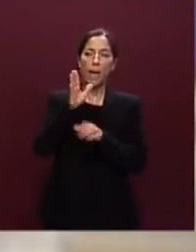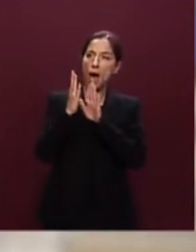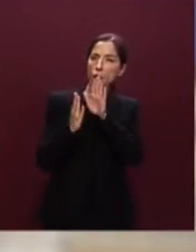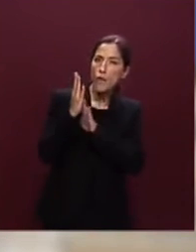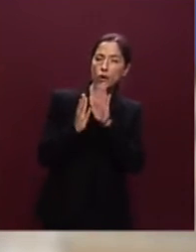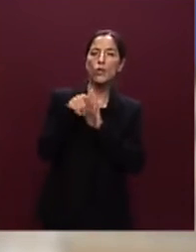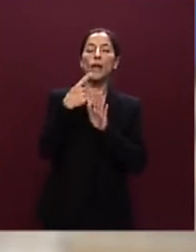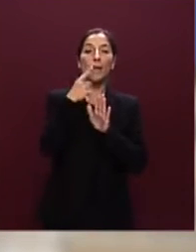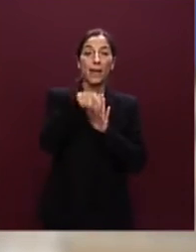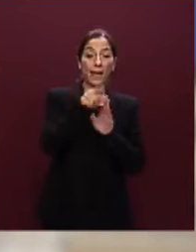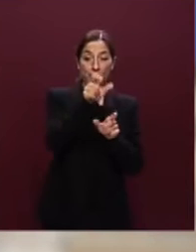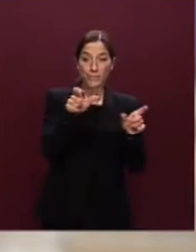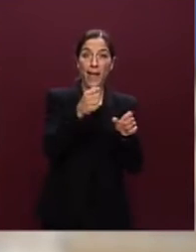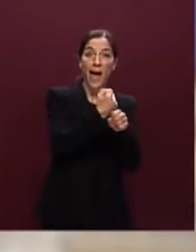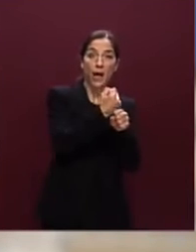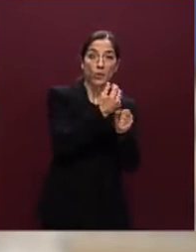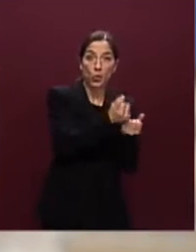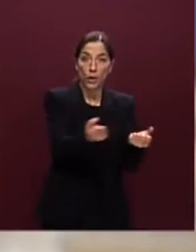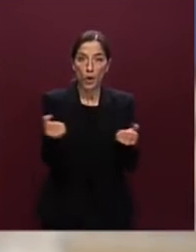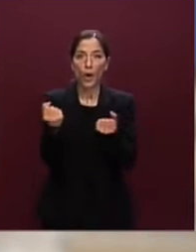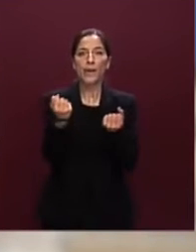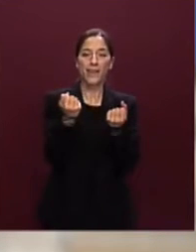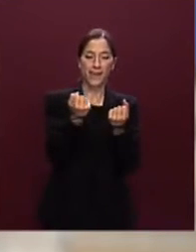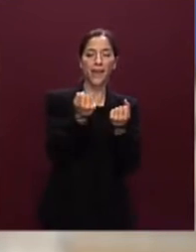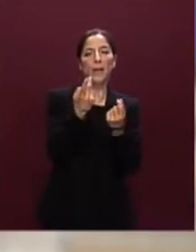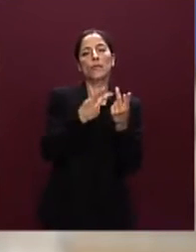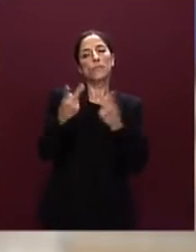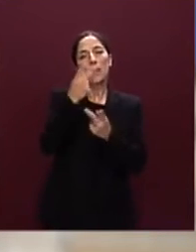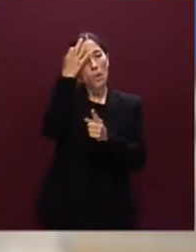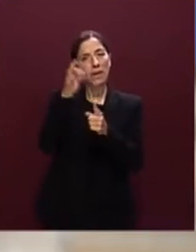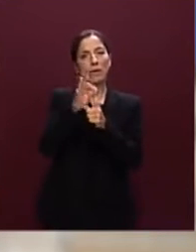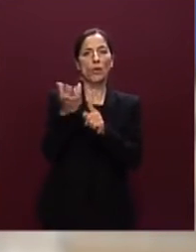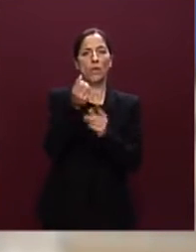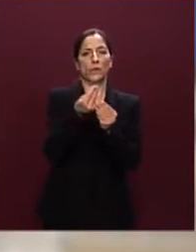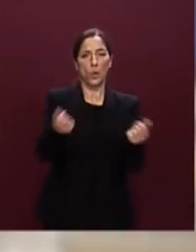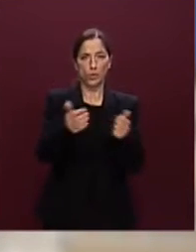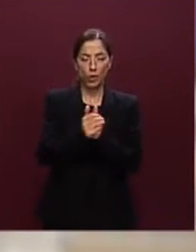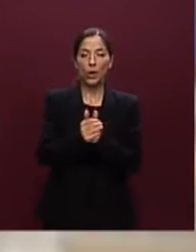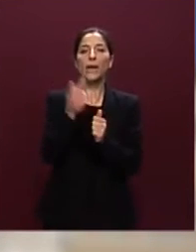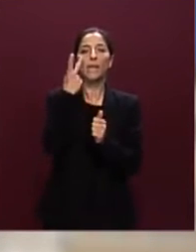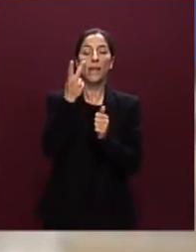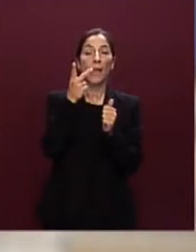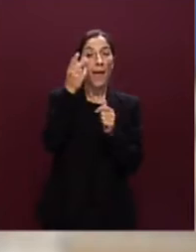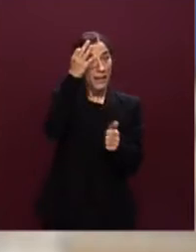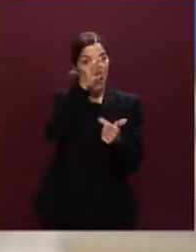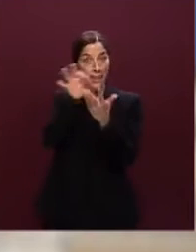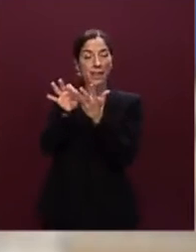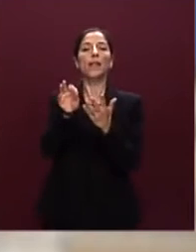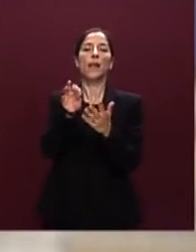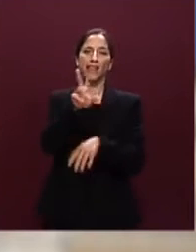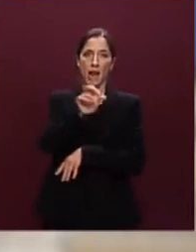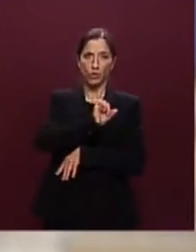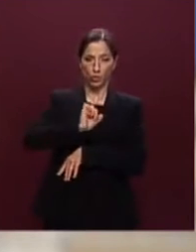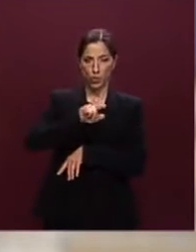tutti gli attuatori delle misure per trovare delle soluzioni e quindi garantire il raggiungimento del target degli obiettivi al 30 di giugno